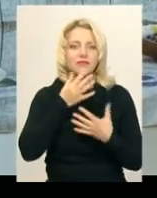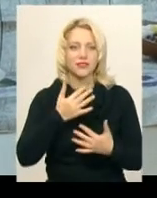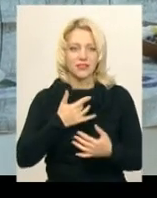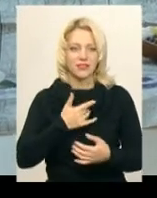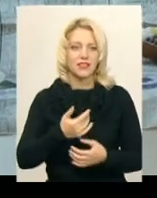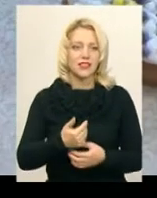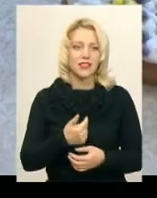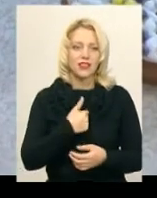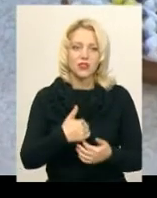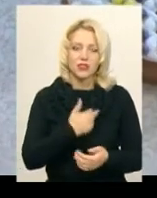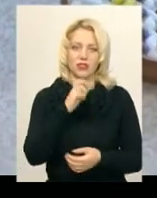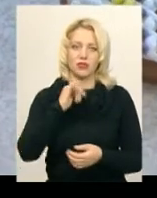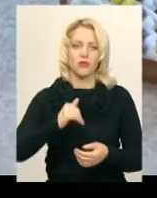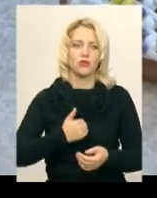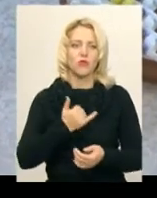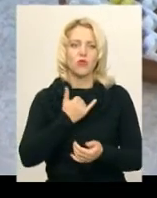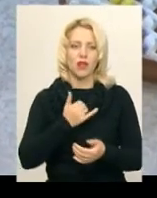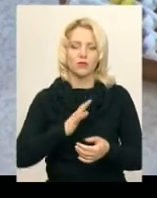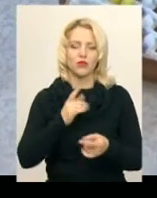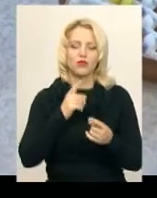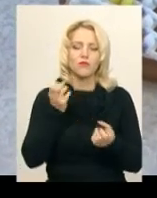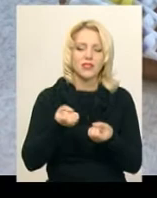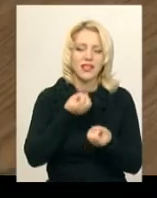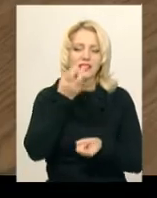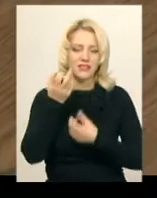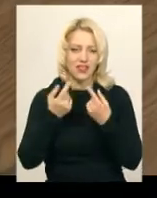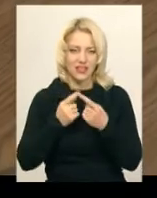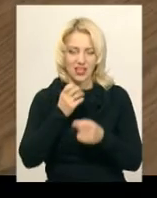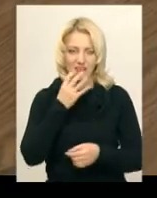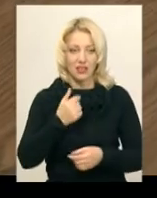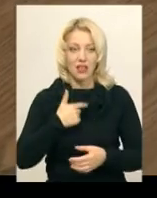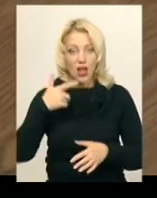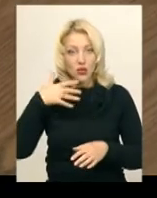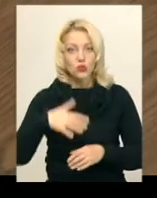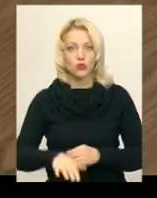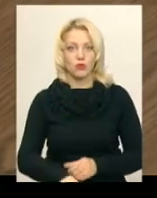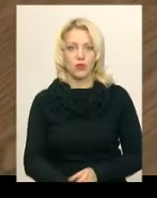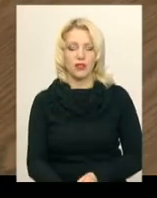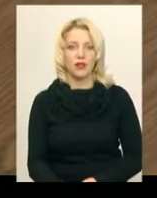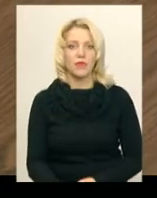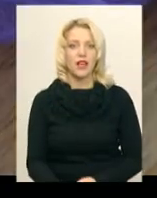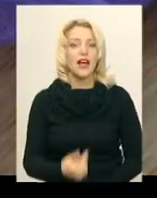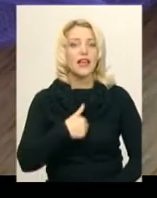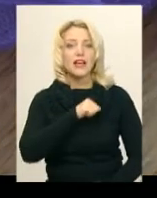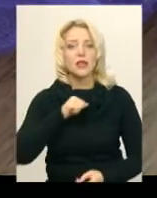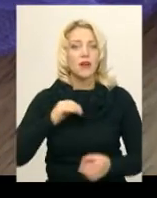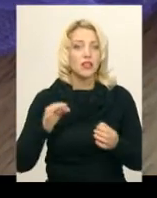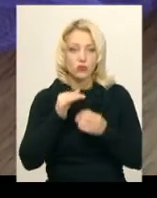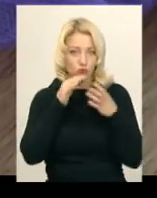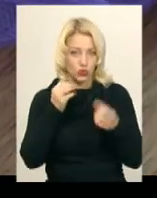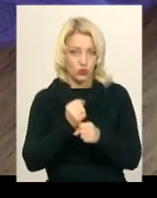було в нас, щоб зацвіла ця квітка. І я розуміла, що сама я не можу нічого такого зробити, тому що це